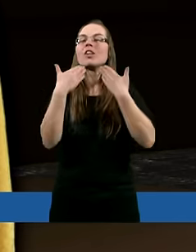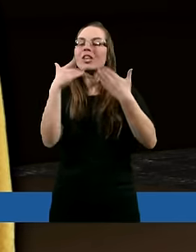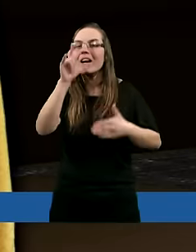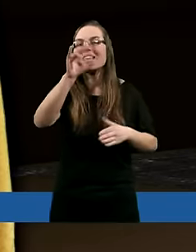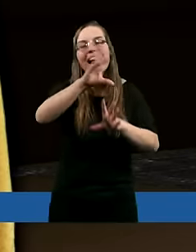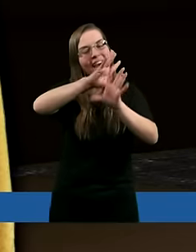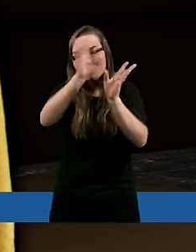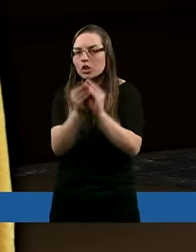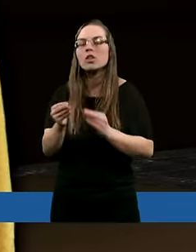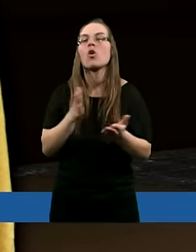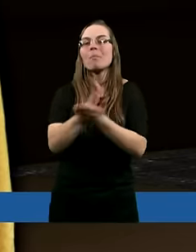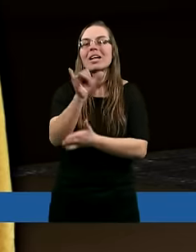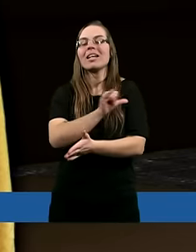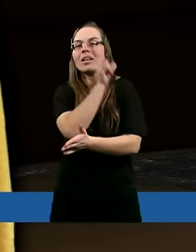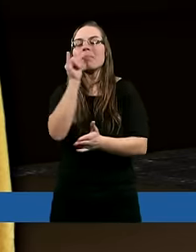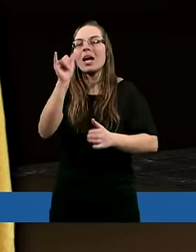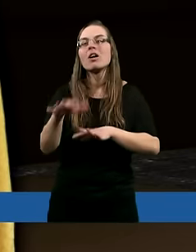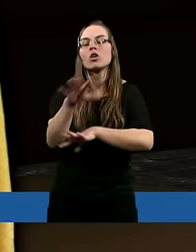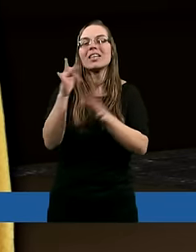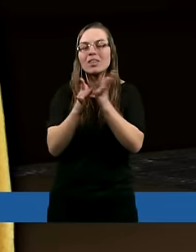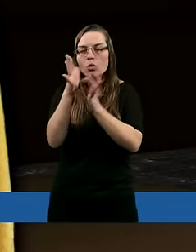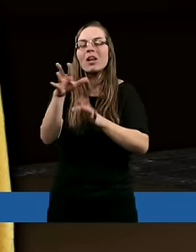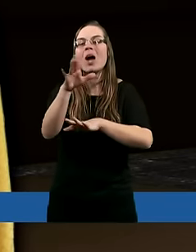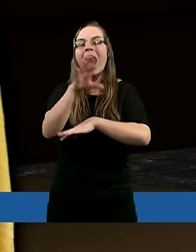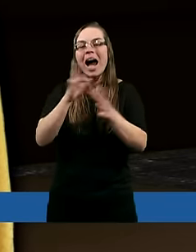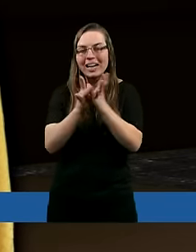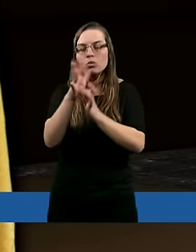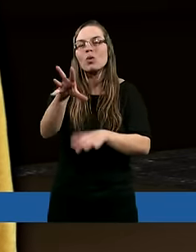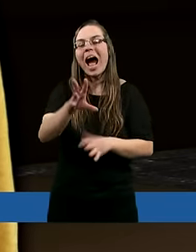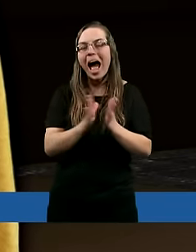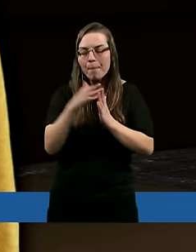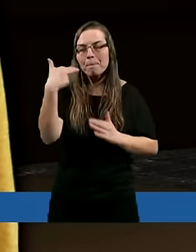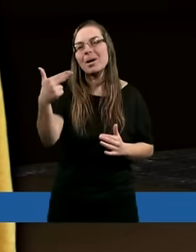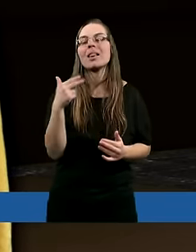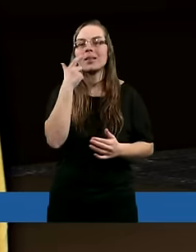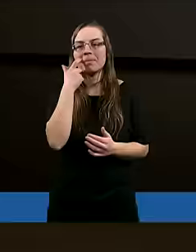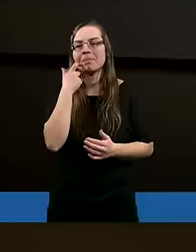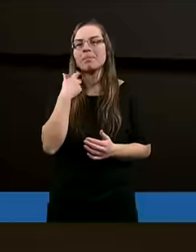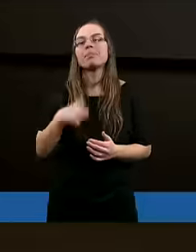Dziękuję Ci za wszystko przez imię i zasługi Jezusa Chrystusa. Amen. Amen.